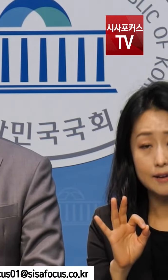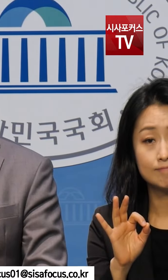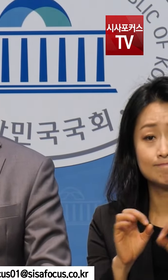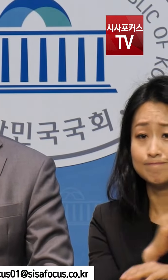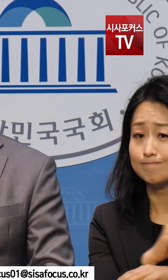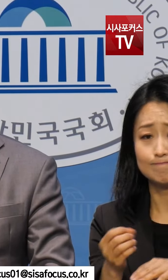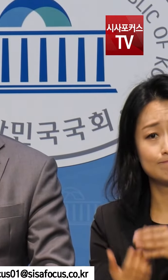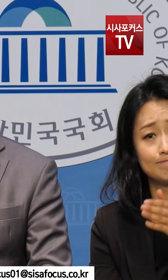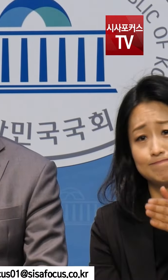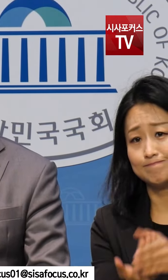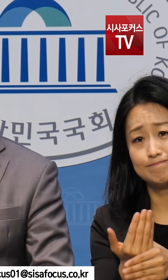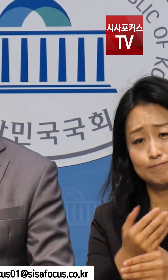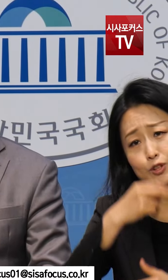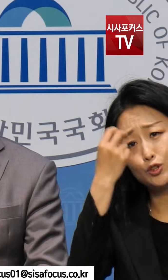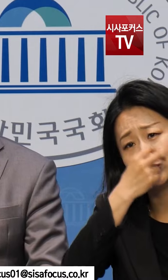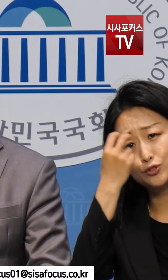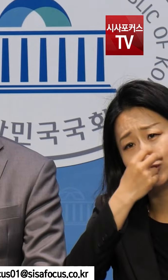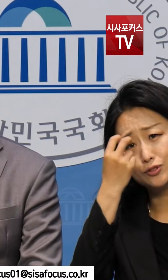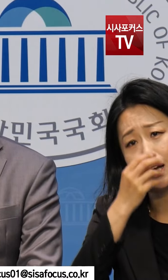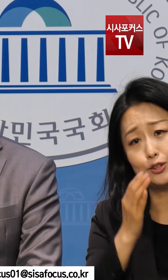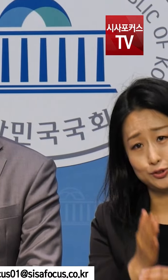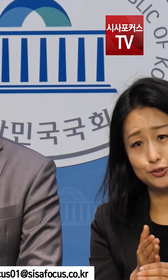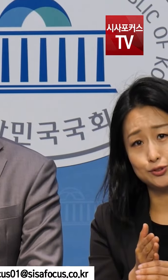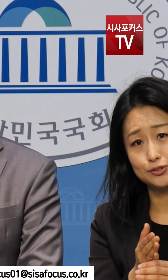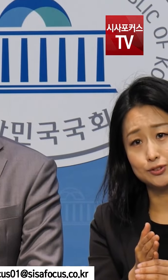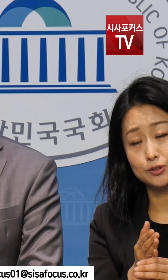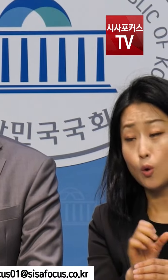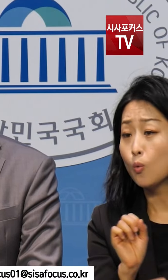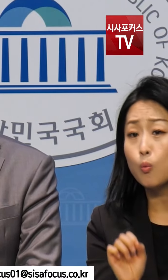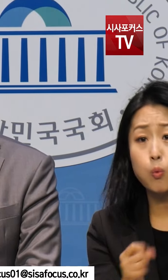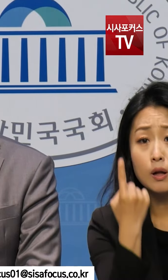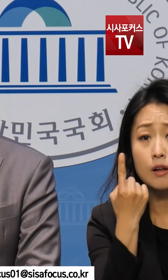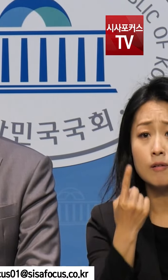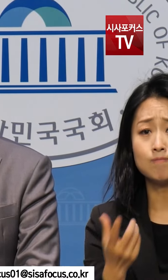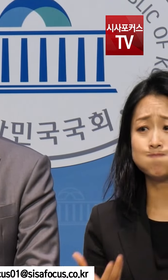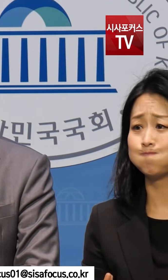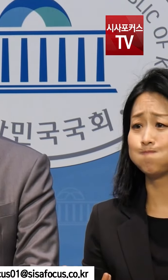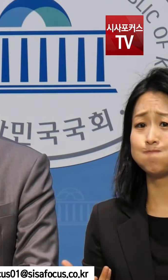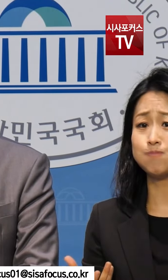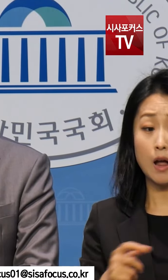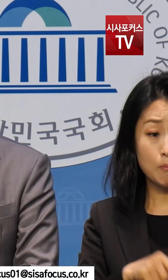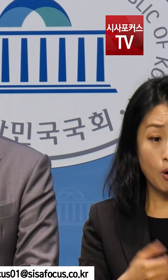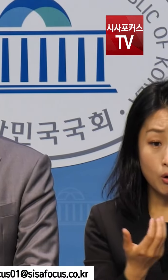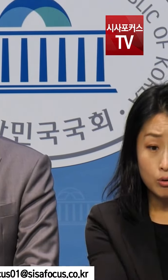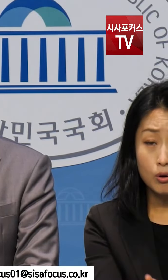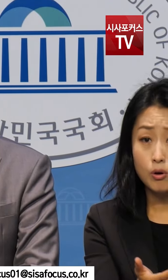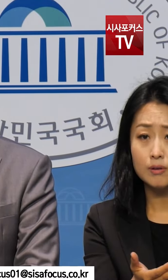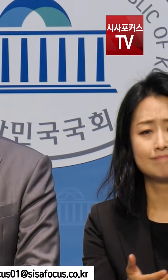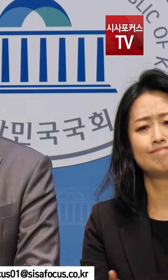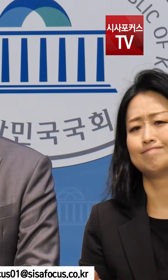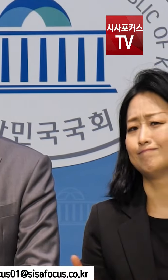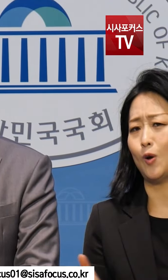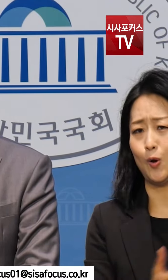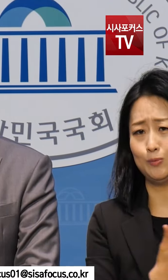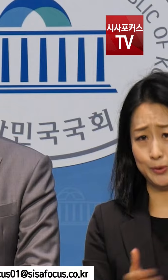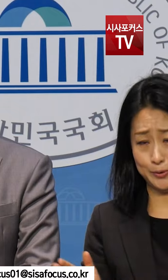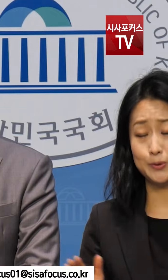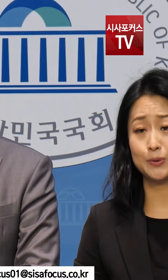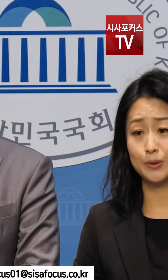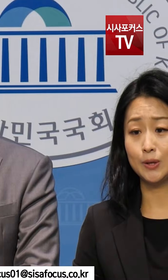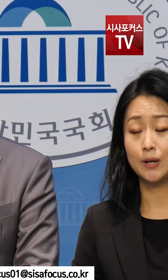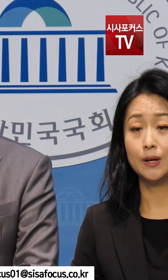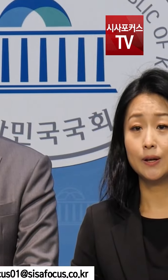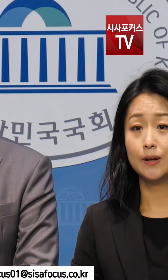여전히 수사 중에 있습니다. 참사의 원인 규명과 책임자 처벌은 아직도 제대로 이루어지지 않고